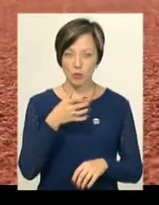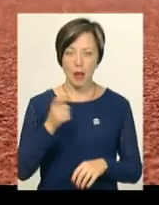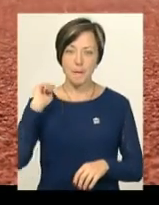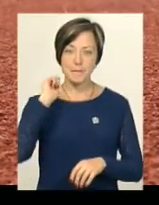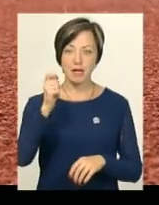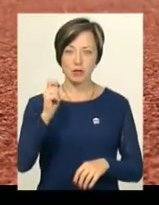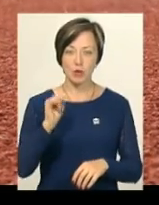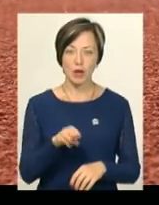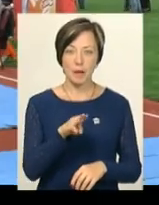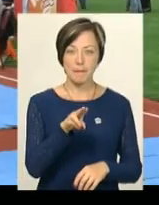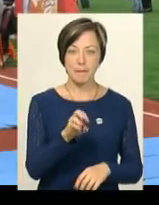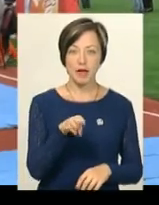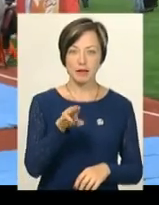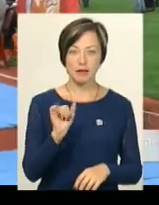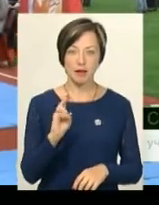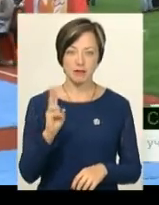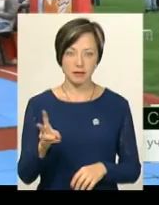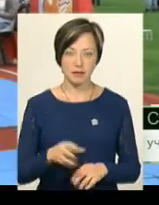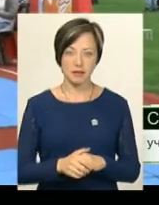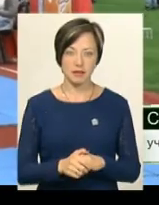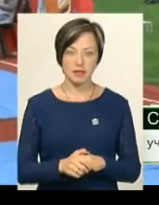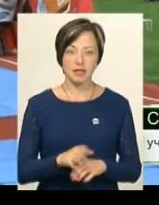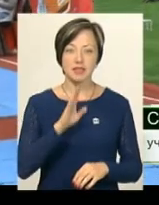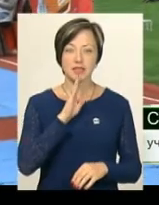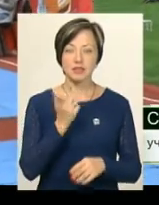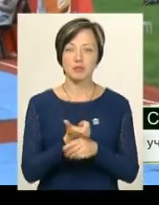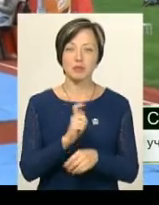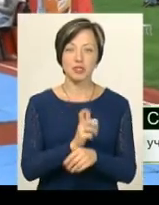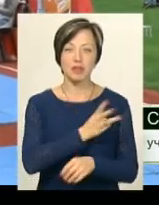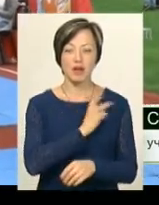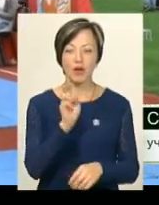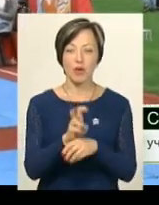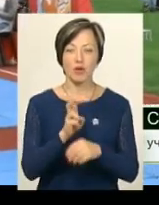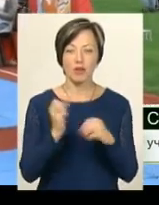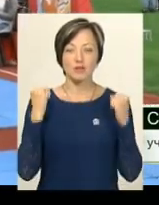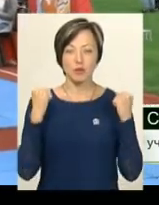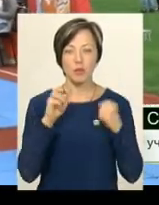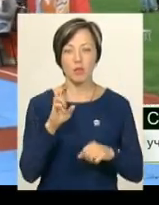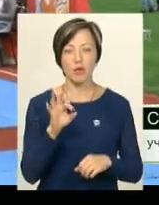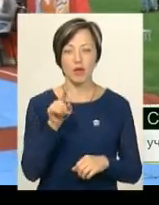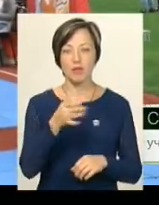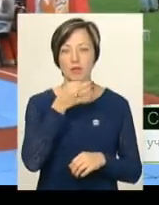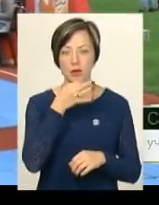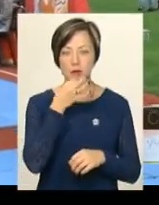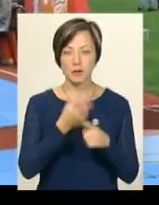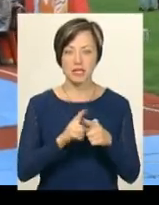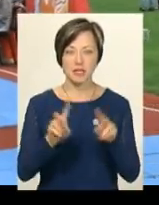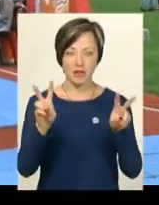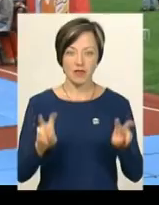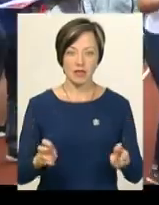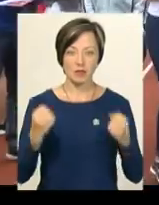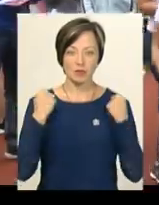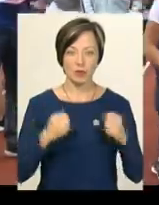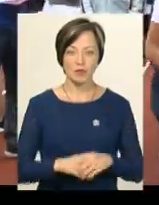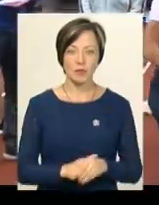бадбінтон та петанг. Дівчата з більшою окою ходять на фізкультуру, бо їм подобається ці види спорту.